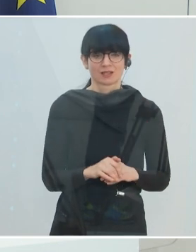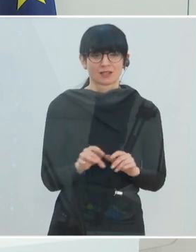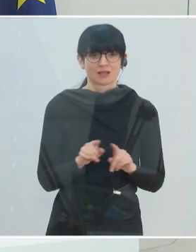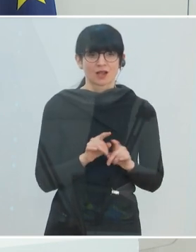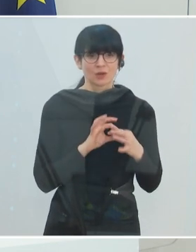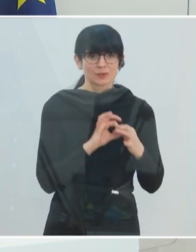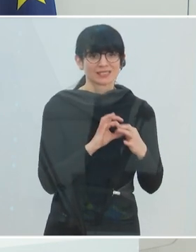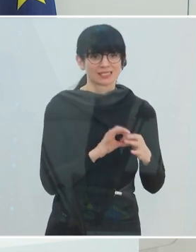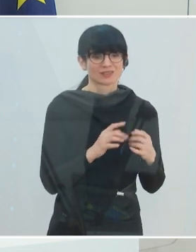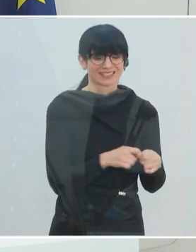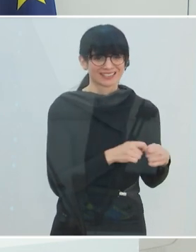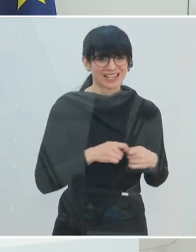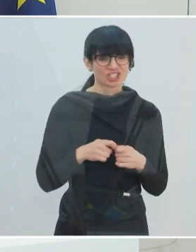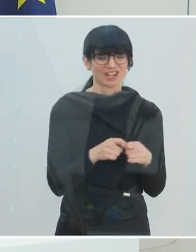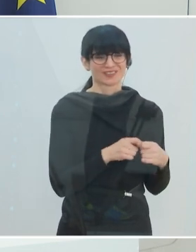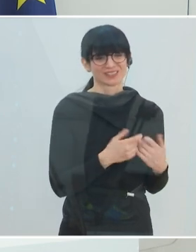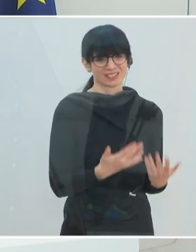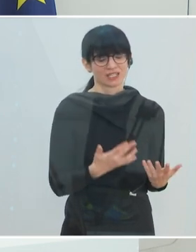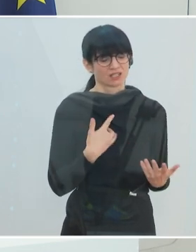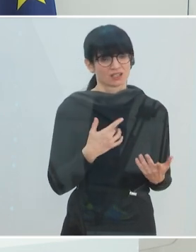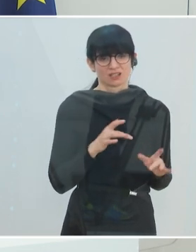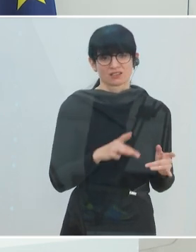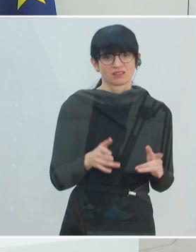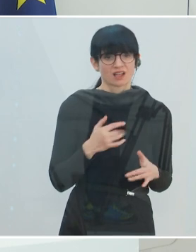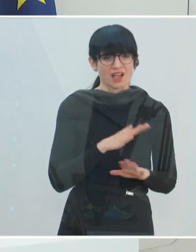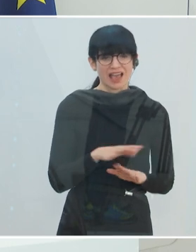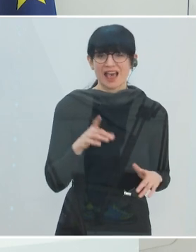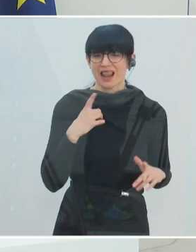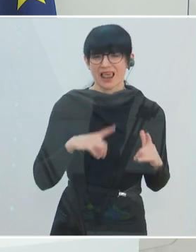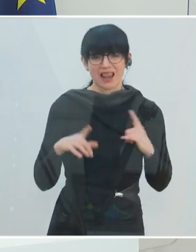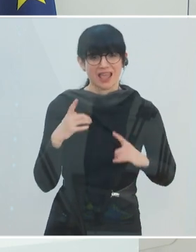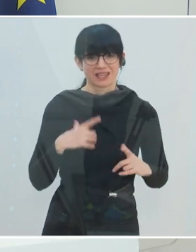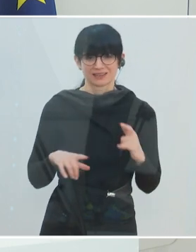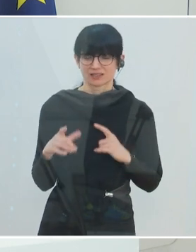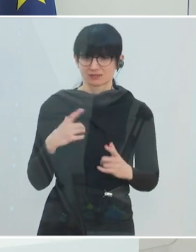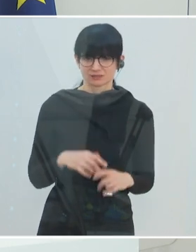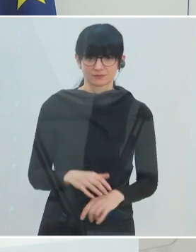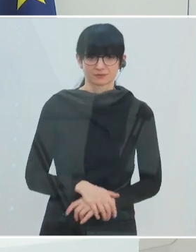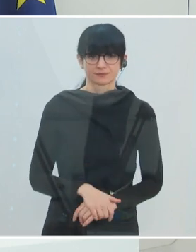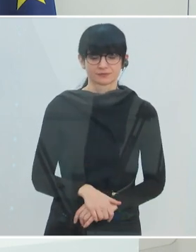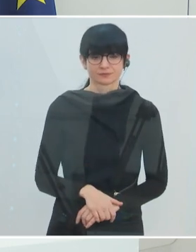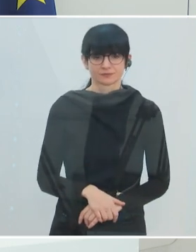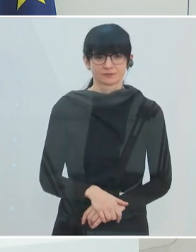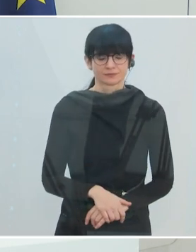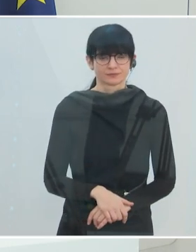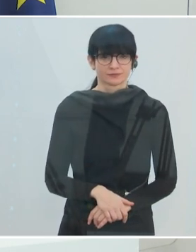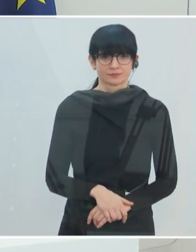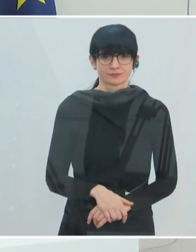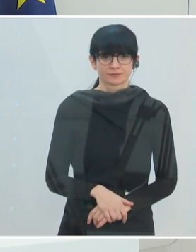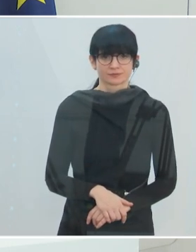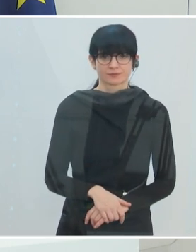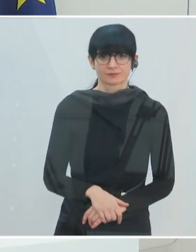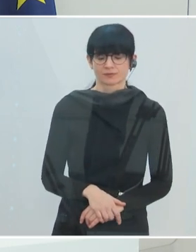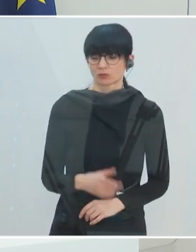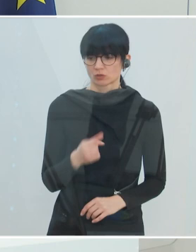in unserer Gesellschaft, die in Mitleidenschaft gezogen werden, in jedem Fall. Und zwar nicht, weil wir so